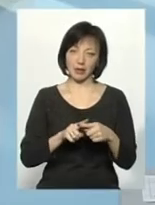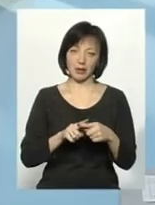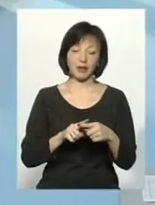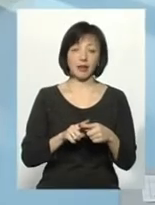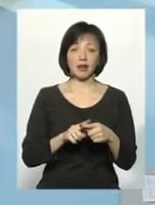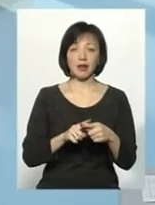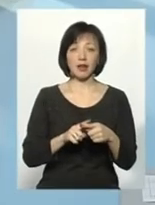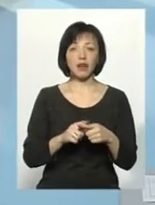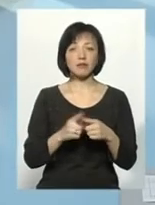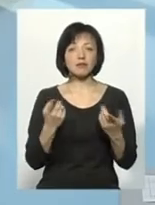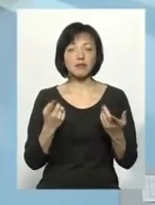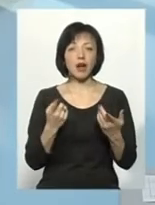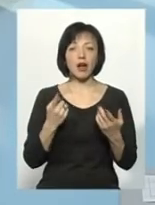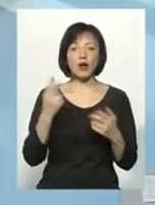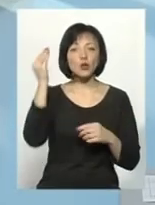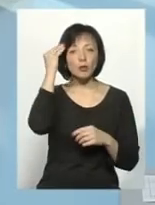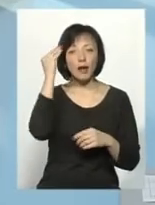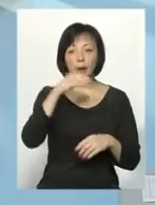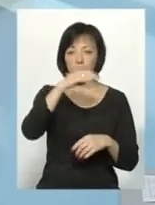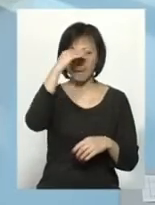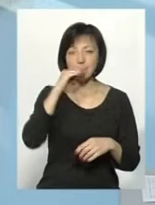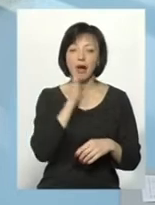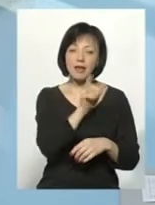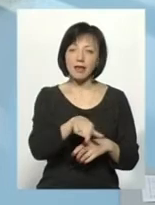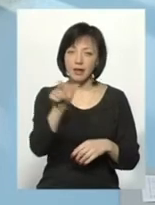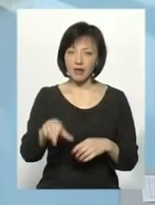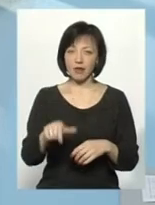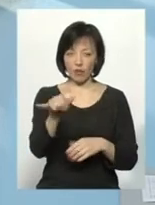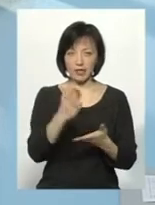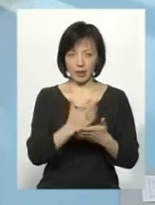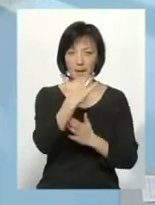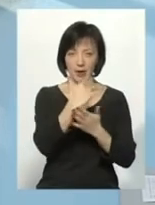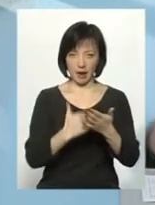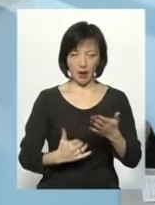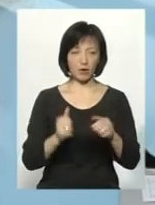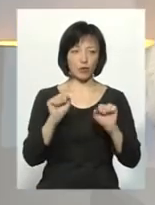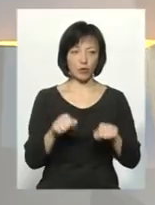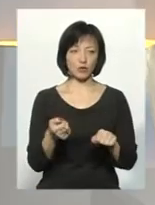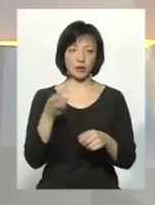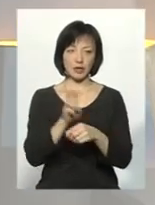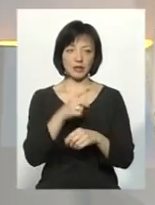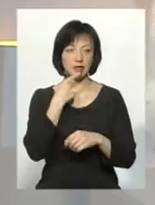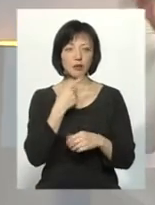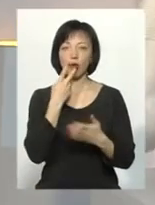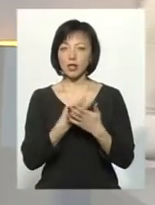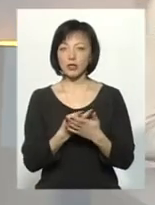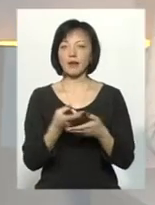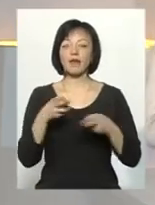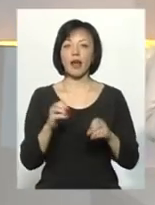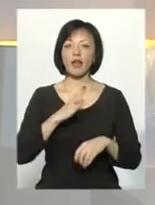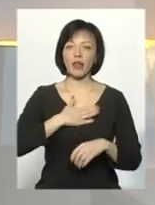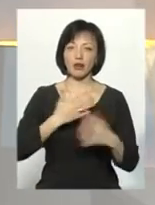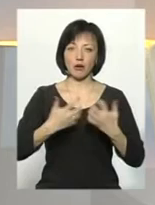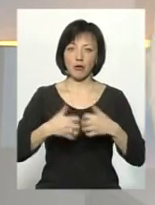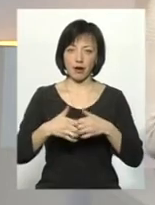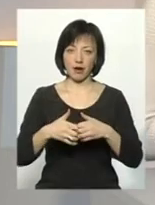відгуки батьків. Але у вас є весь перелік, так? Тобто ви можете прийти і сказати, покажіть, будь ласка, де наш апарат?